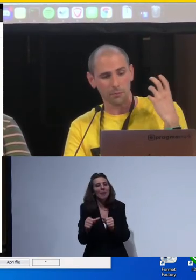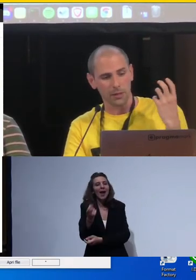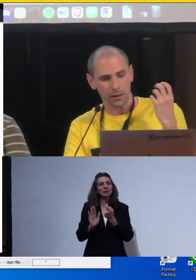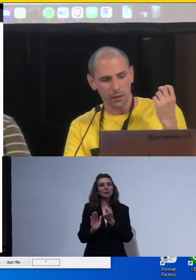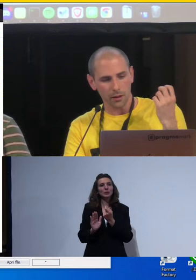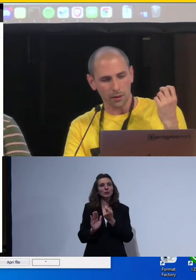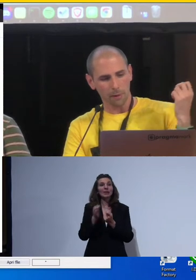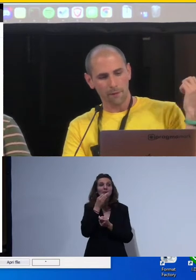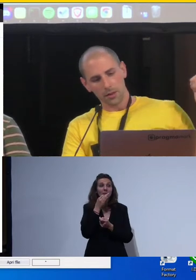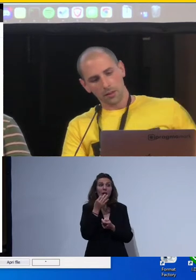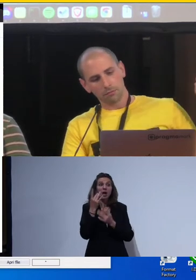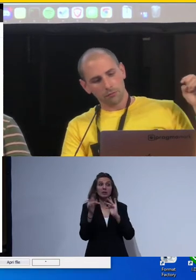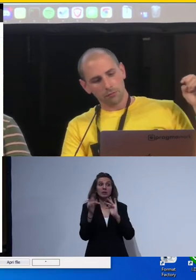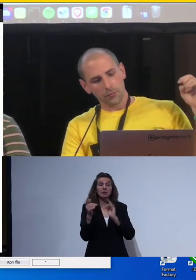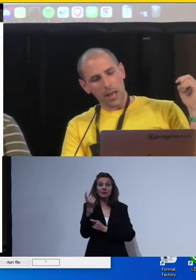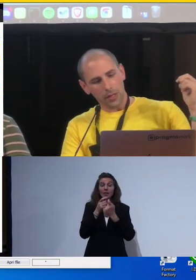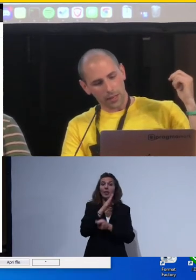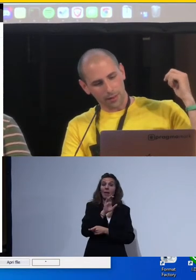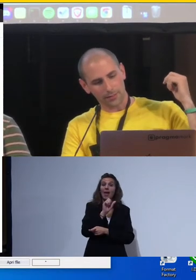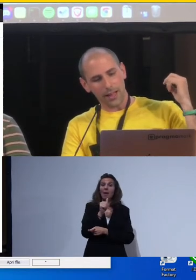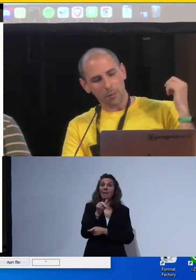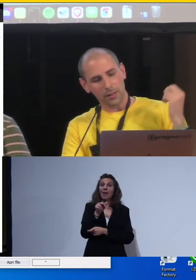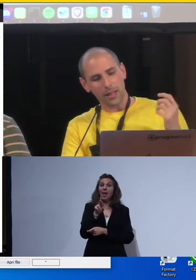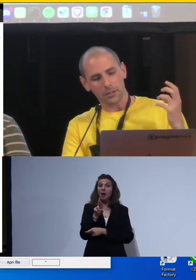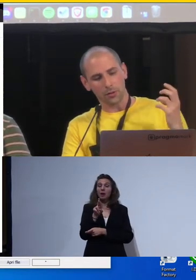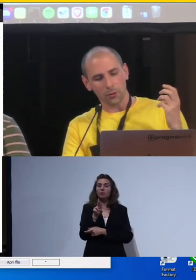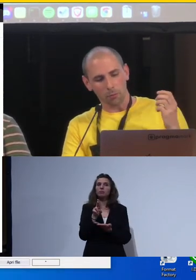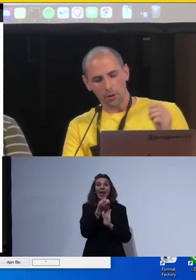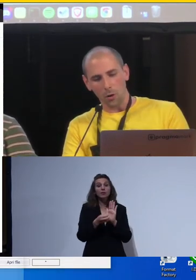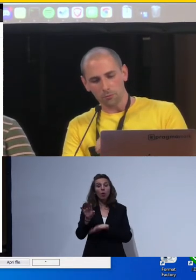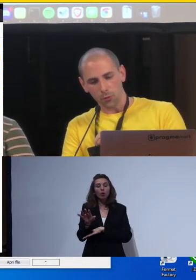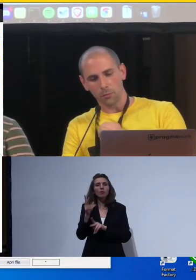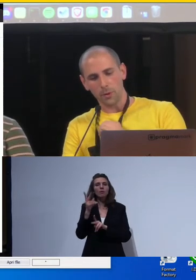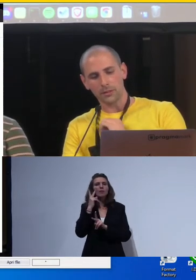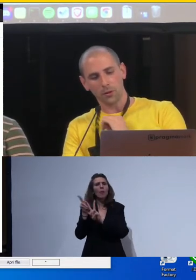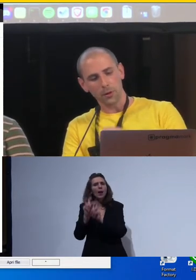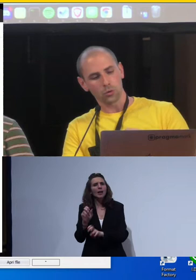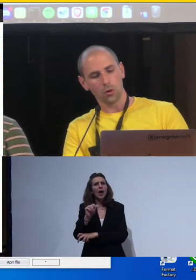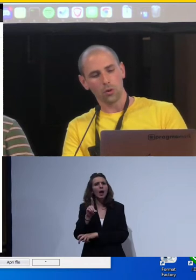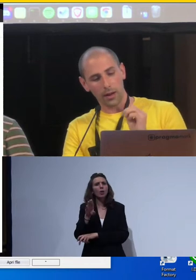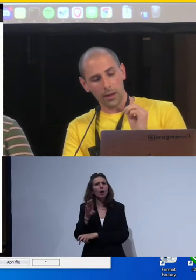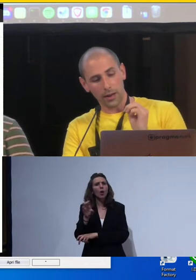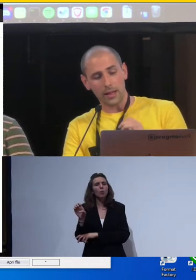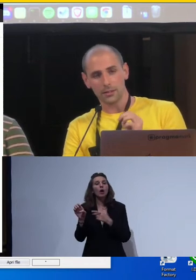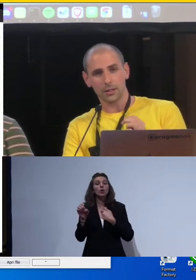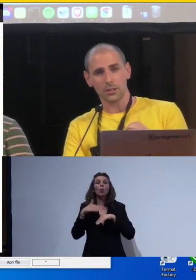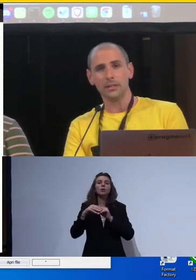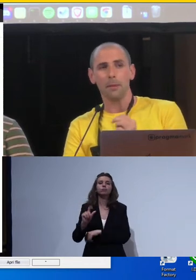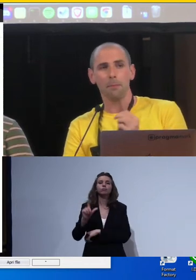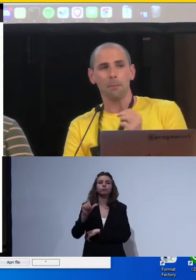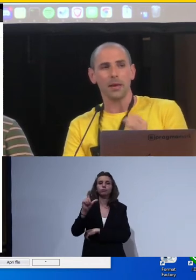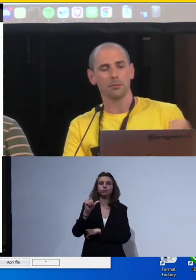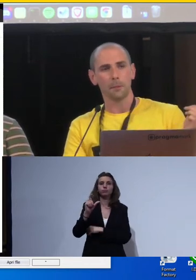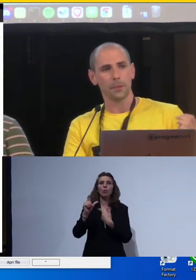in Beamer, vediamo che da un'analisi con Adobe, ho voluto metterlo in maiuscolo, l'analisi dell